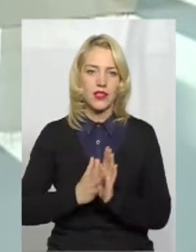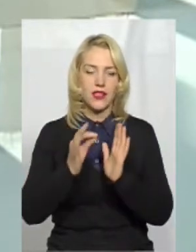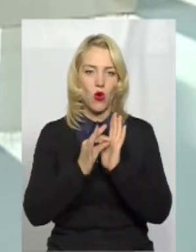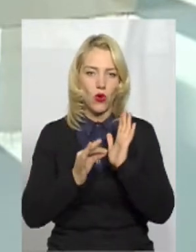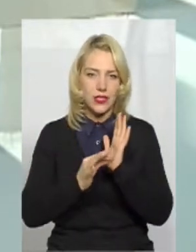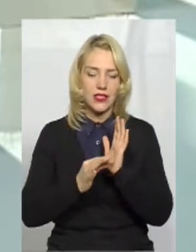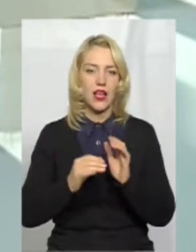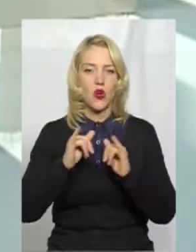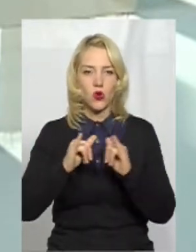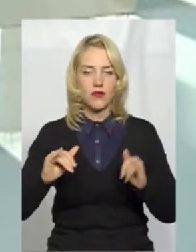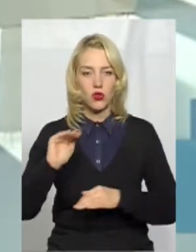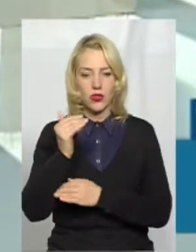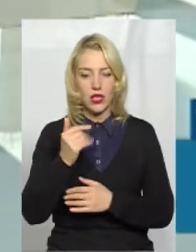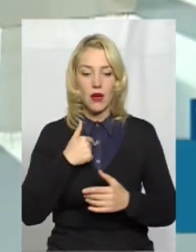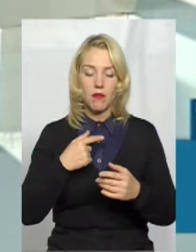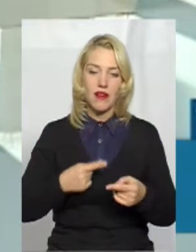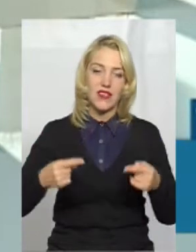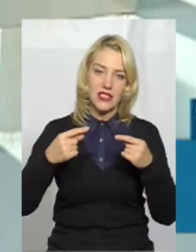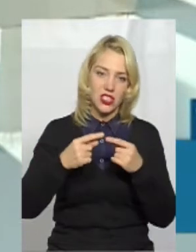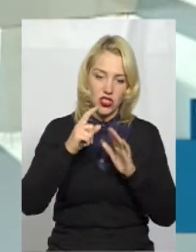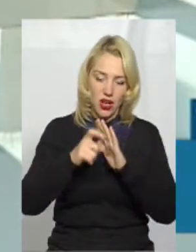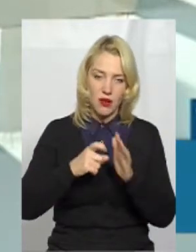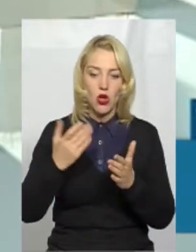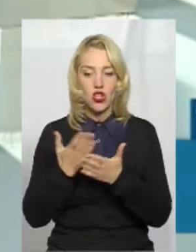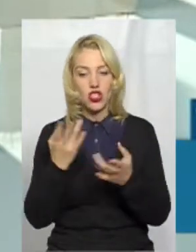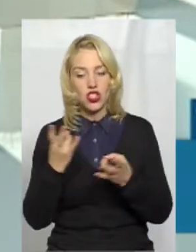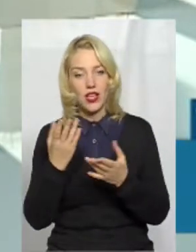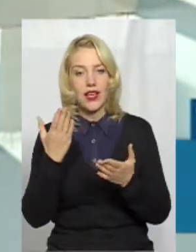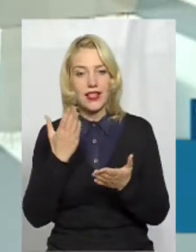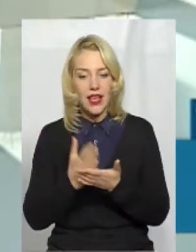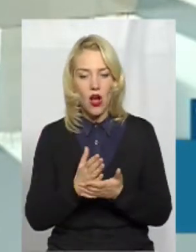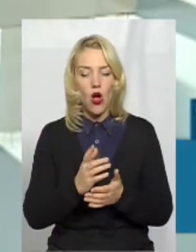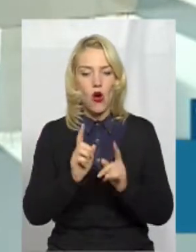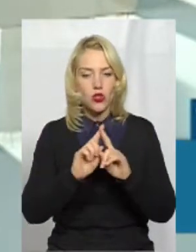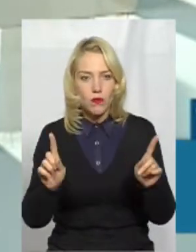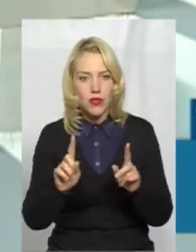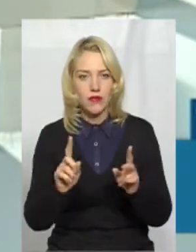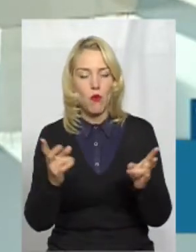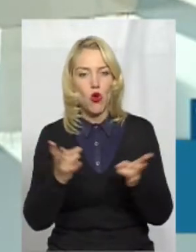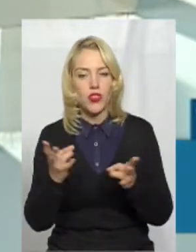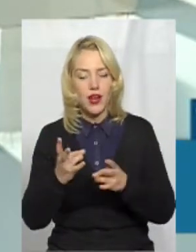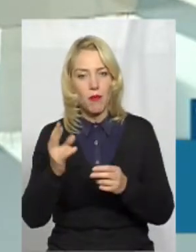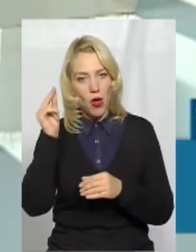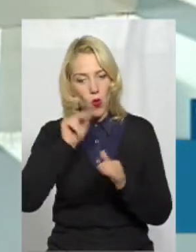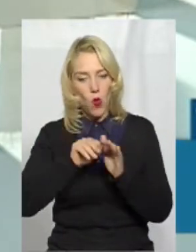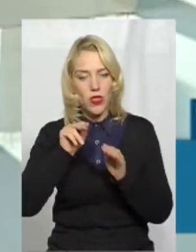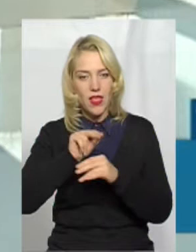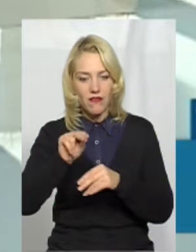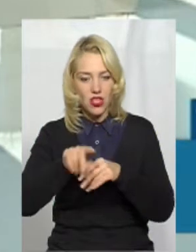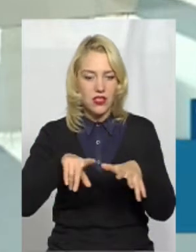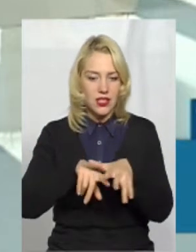визначаємо, є в дитини особлива освітня потреба, чи немає. Я вже неодноразово це повторюю на